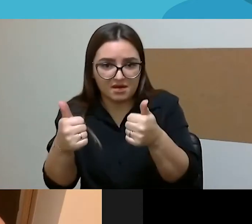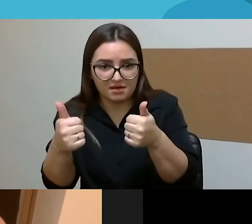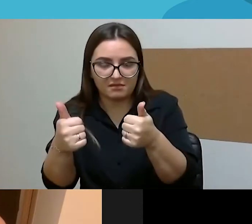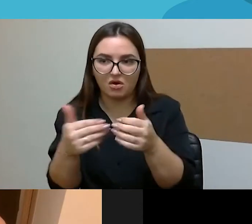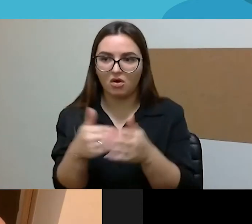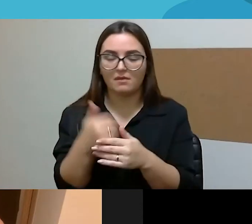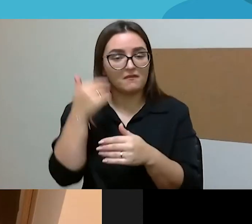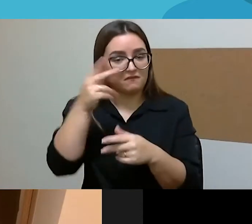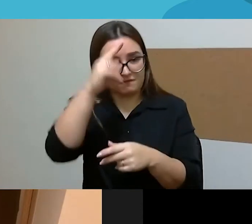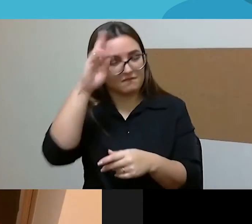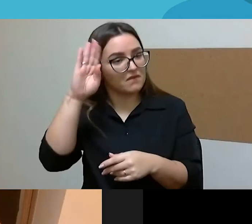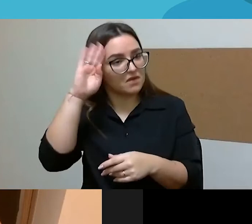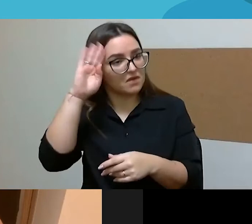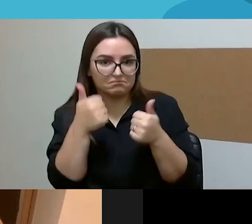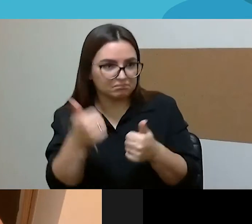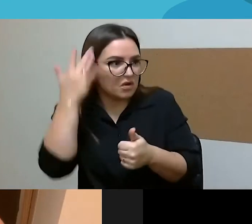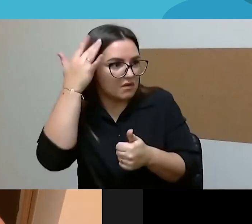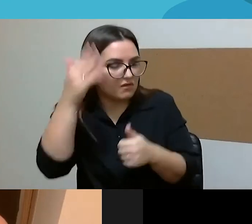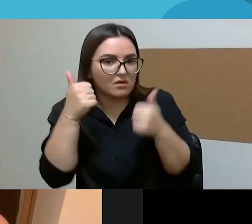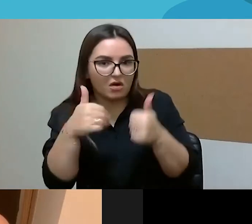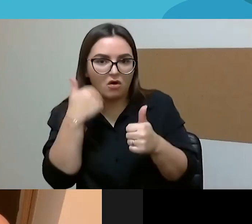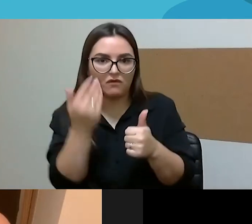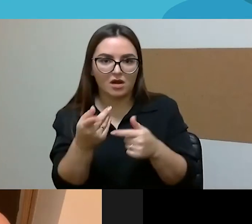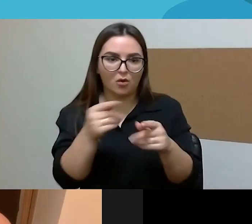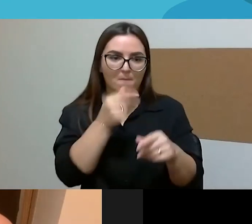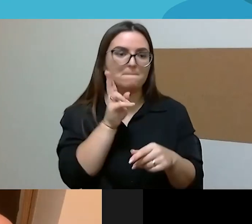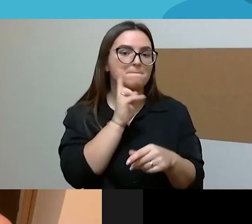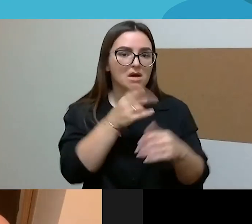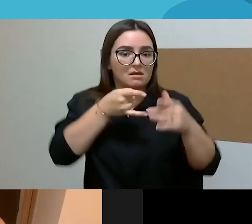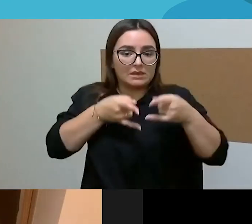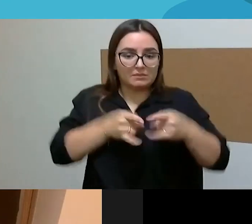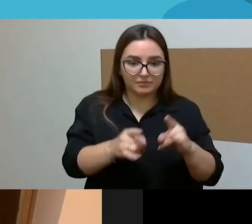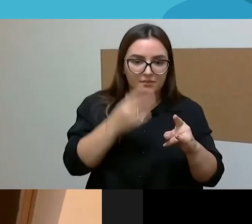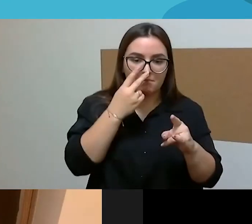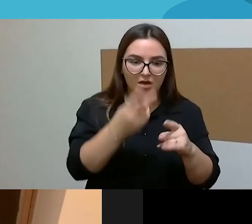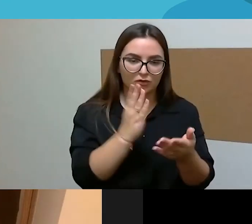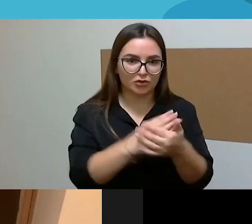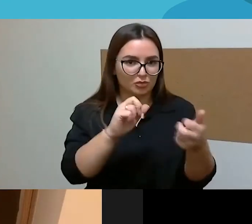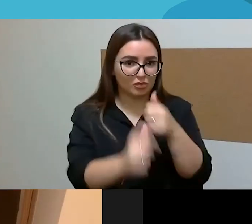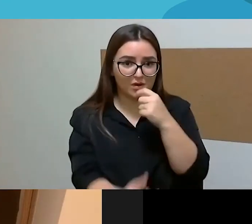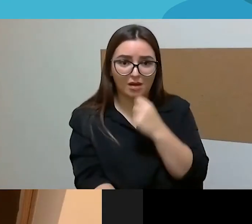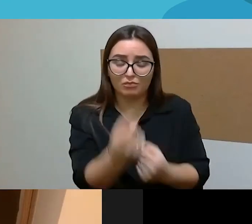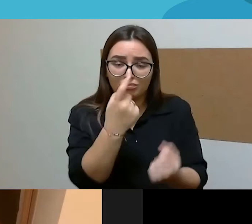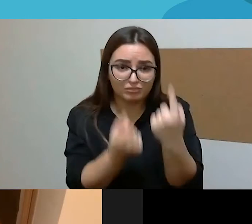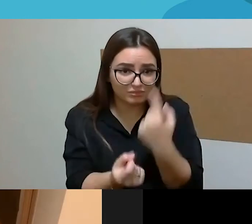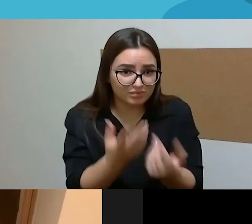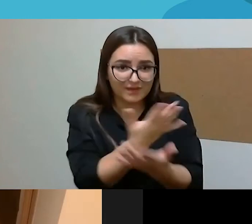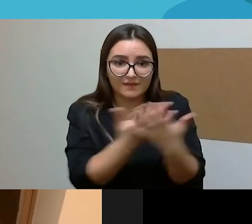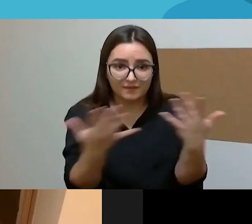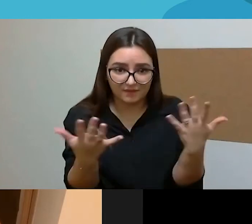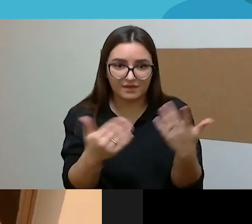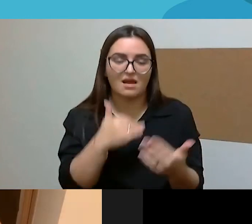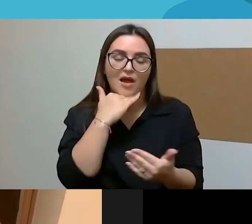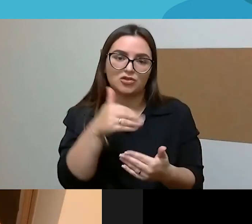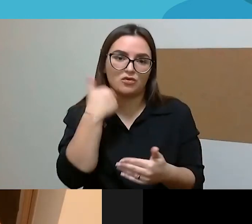tą realų gyvenimą, jeigu dar neturi kur čia pasiklaus, pasitarti, nėra harmonijos šeimos, tai aš čia, kad tuomet yra atkyla didžiulės